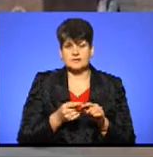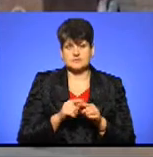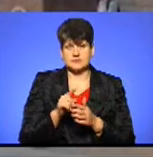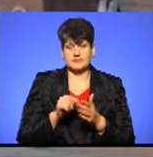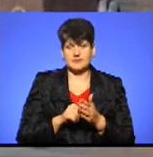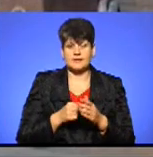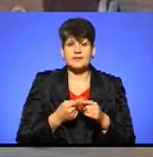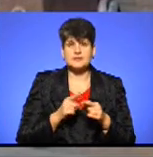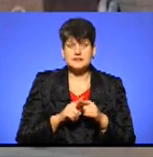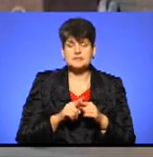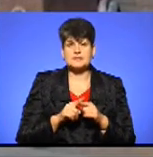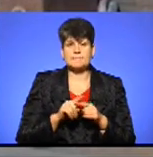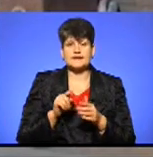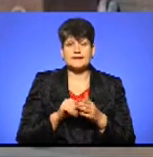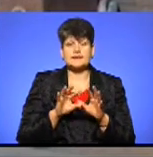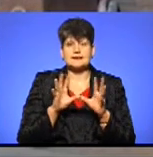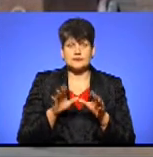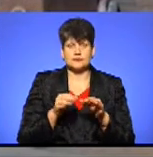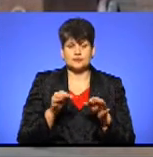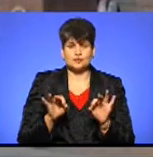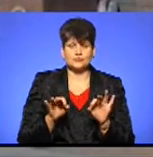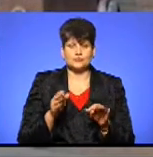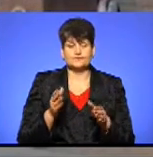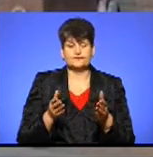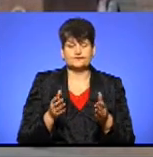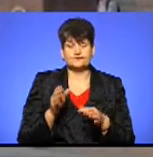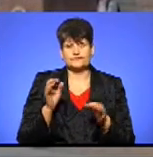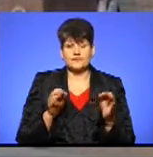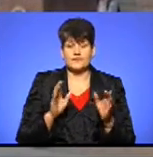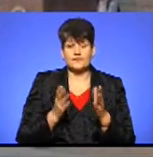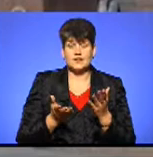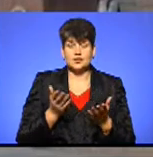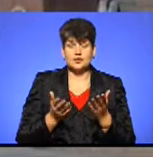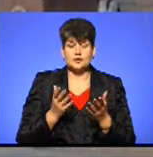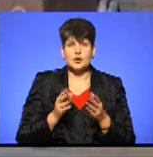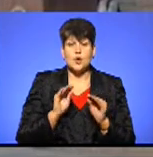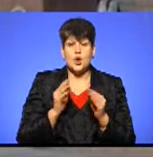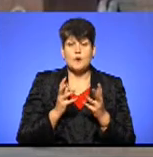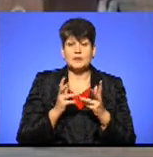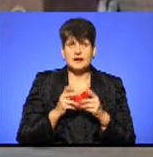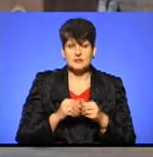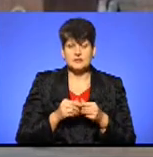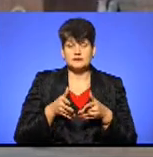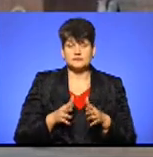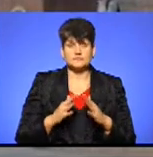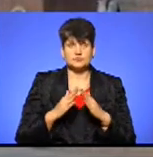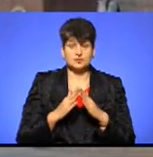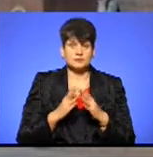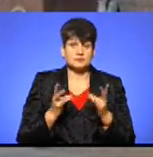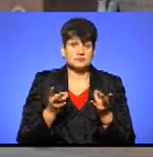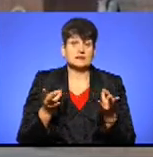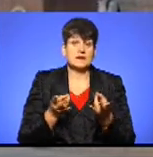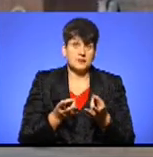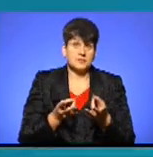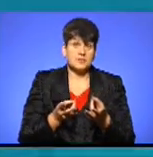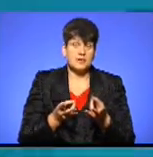це питання загальнодоступності, воно дуже відносно. Для прикладу, обладнання перинатальний центр, з одного боку, ніби загальнодоступне, а з другого